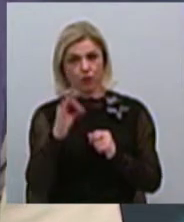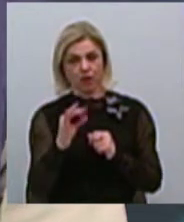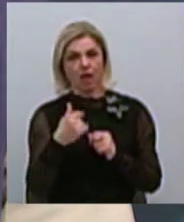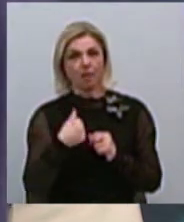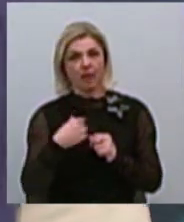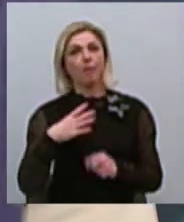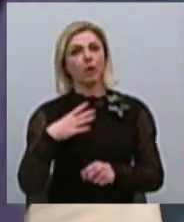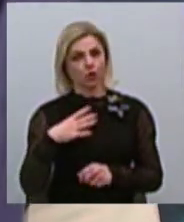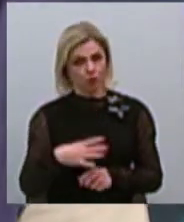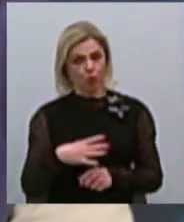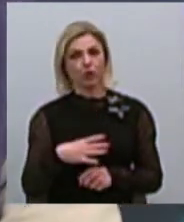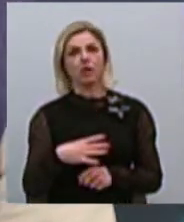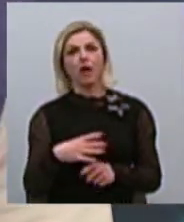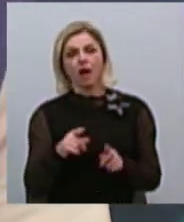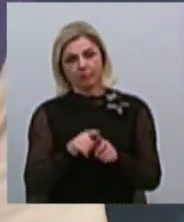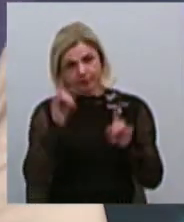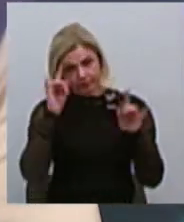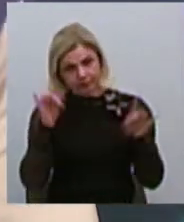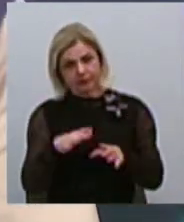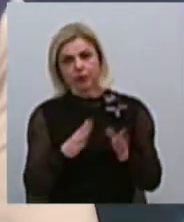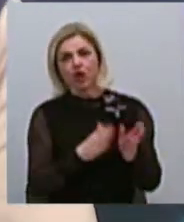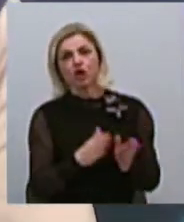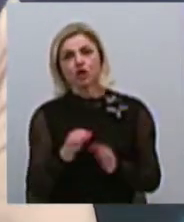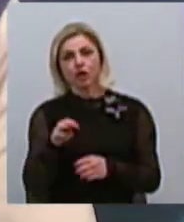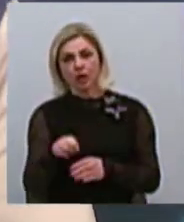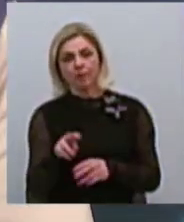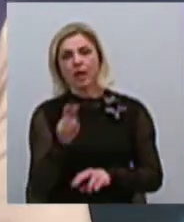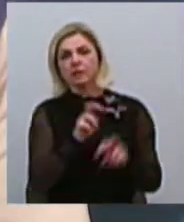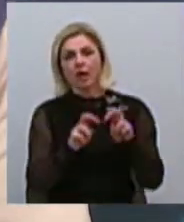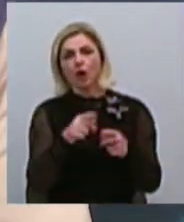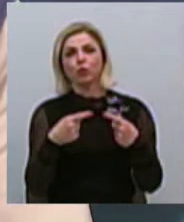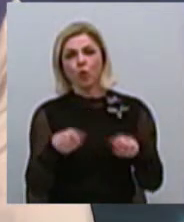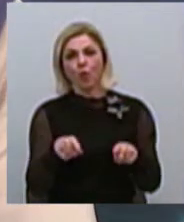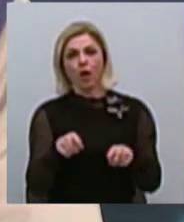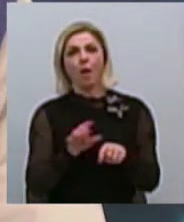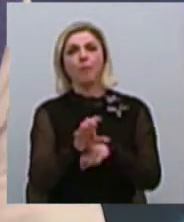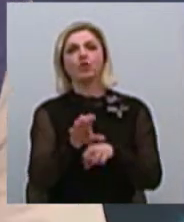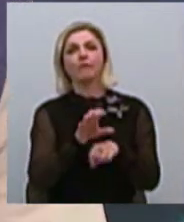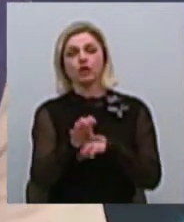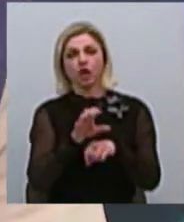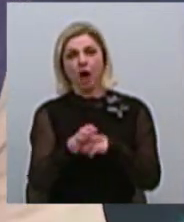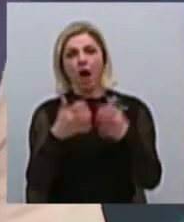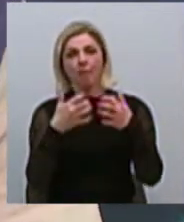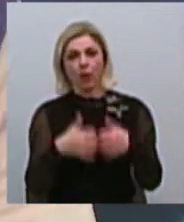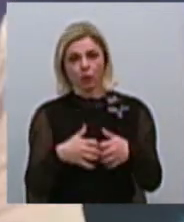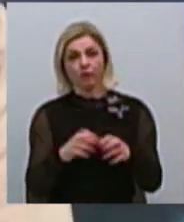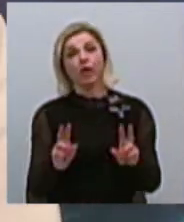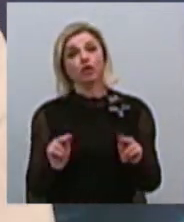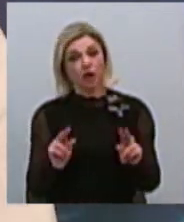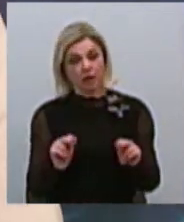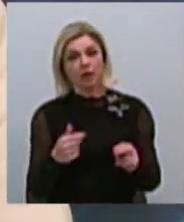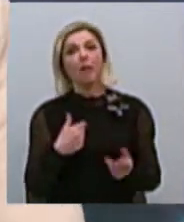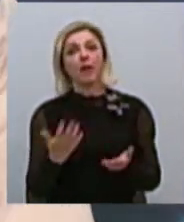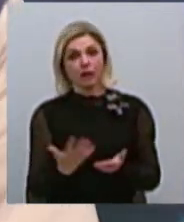прийшлося в авральному режимі искати другого поставщика оборудовання. І, к счастью, ми нашли